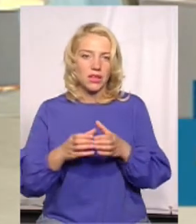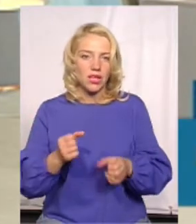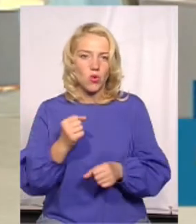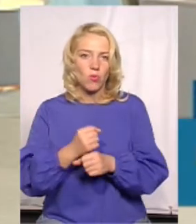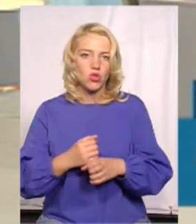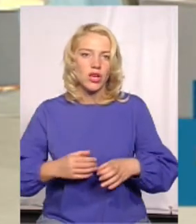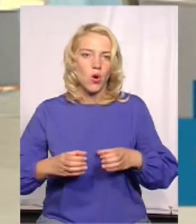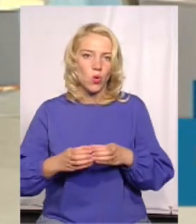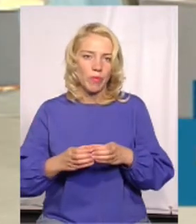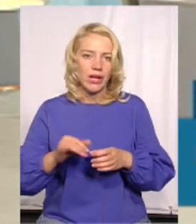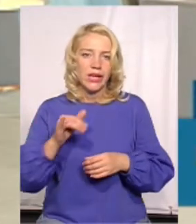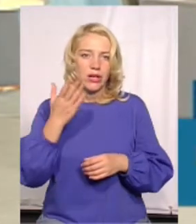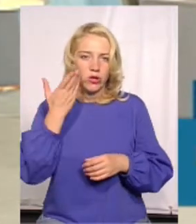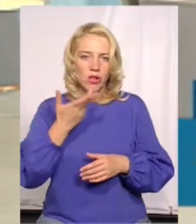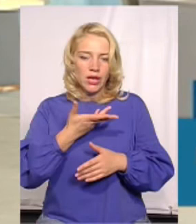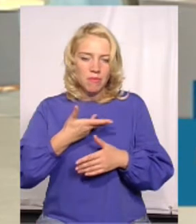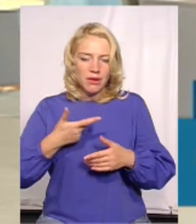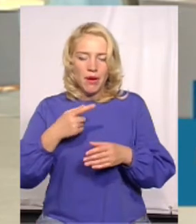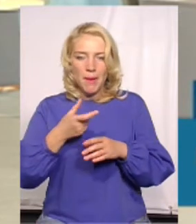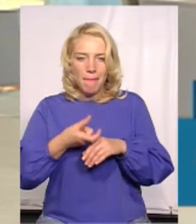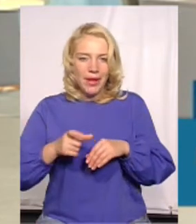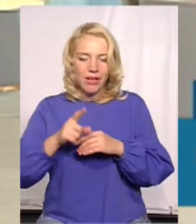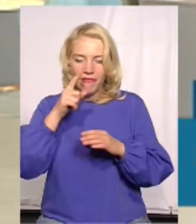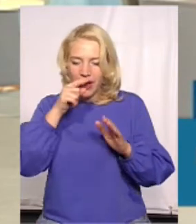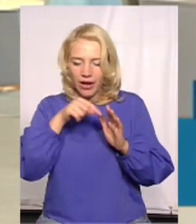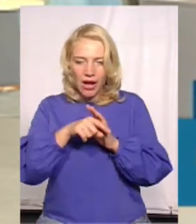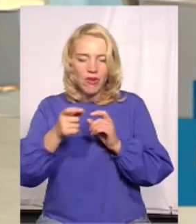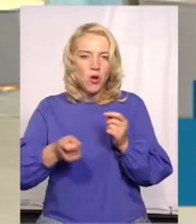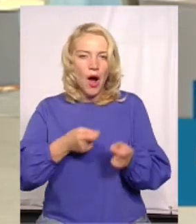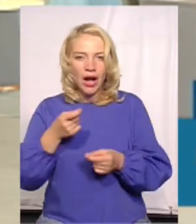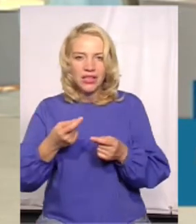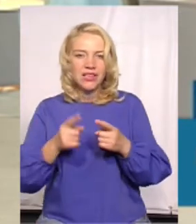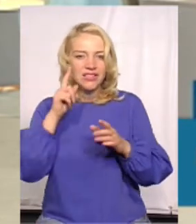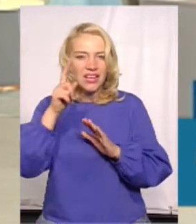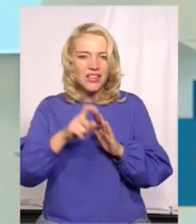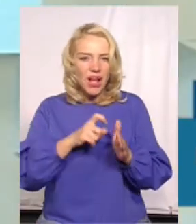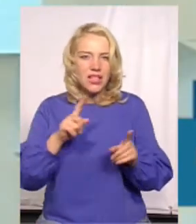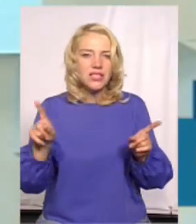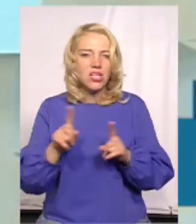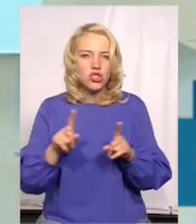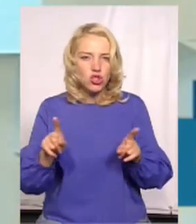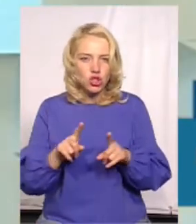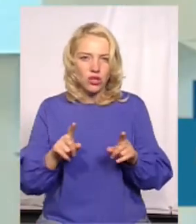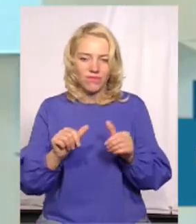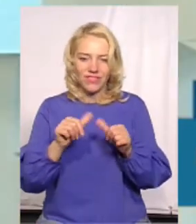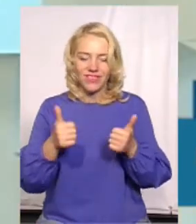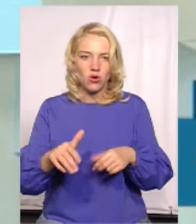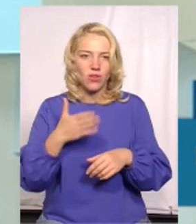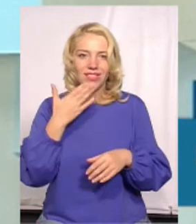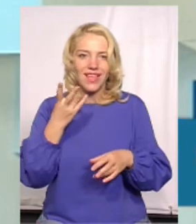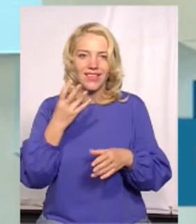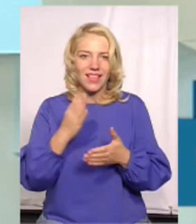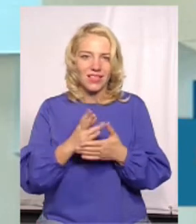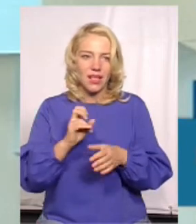група. І коли ми вже почали більше вникати в нюанси, з'ясувалося, що фігури навіть не є на